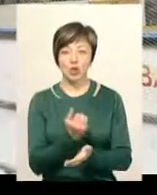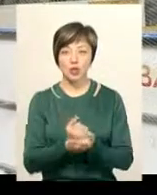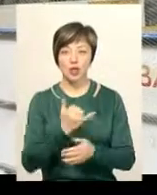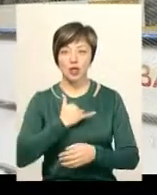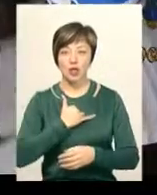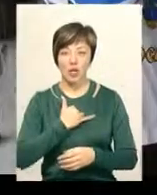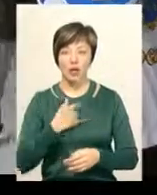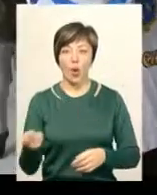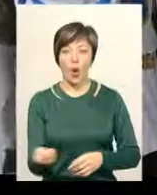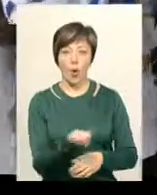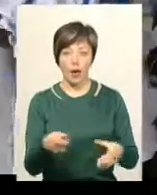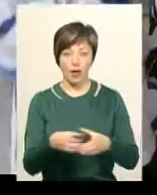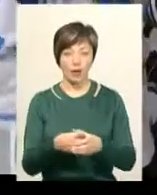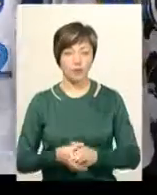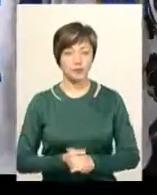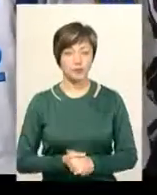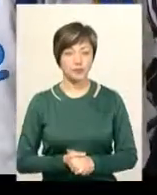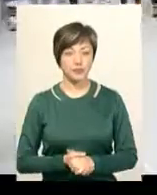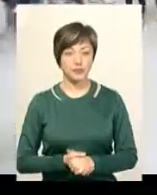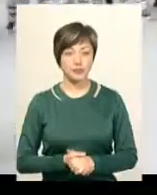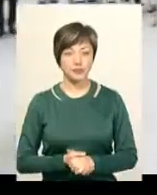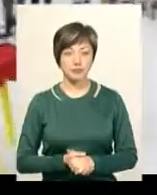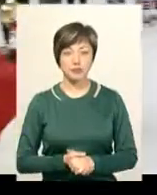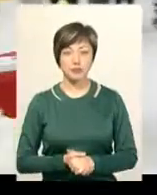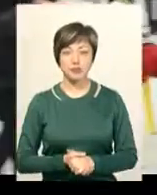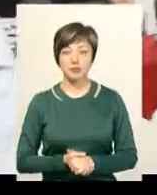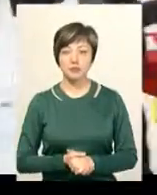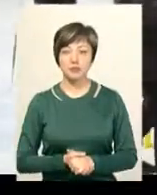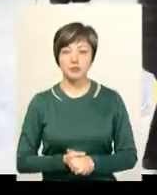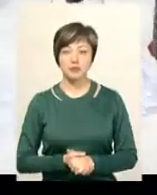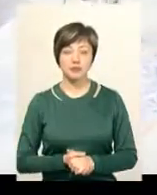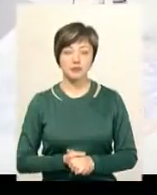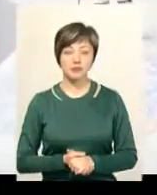нашого хокею. Верина Денисенко, Олександр Горішевський. Новини, Поділля Центр.